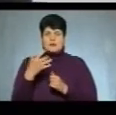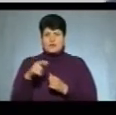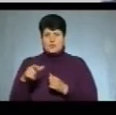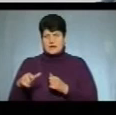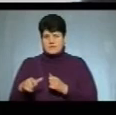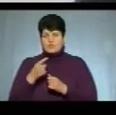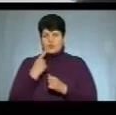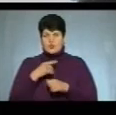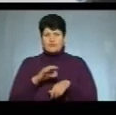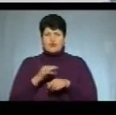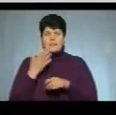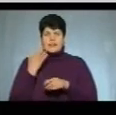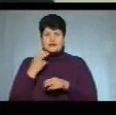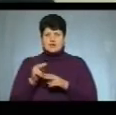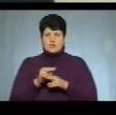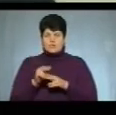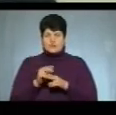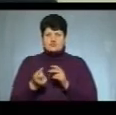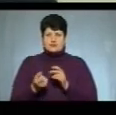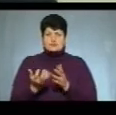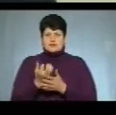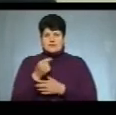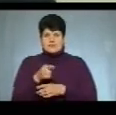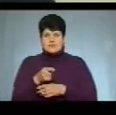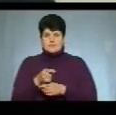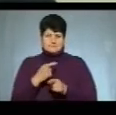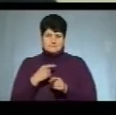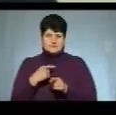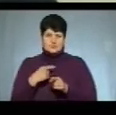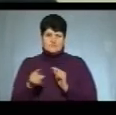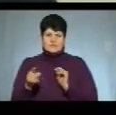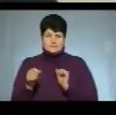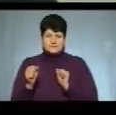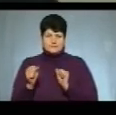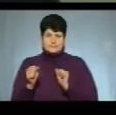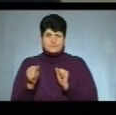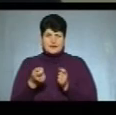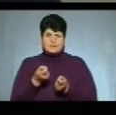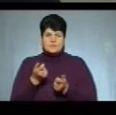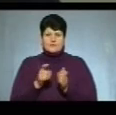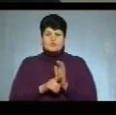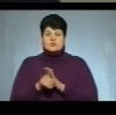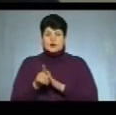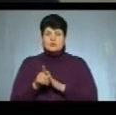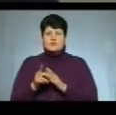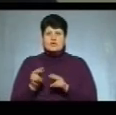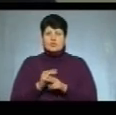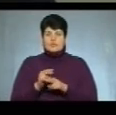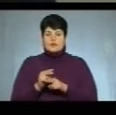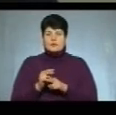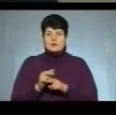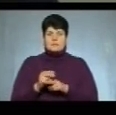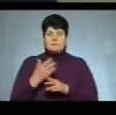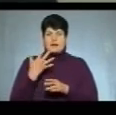Він каже, хворобу легше лікувати, якщо виявити її на ранній стадії. В принципі, статистичні дані, вилікованість, п'ятирічна